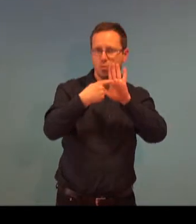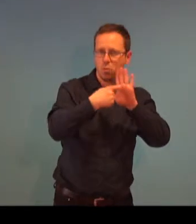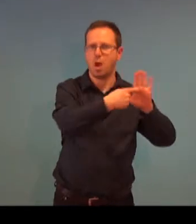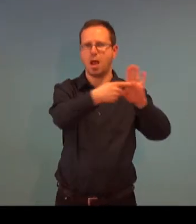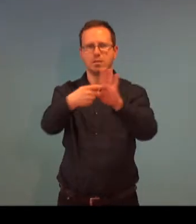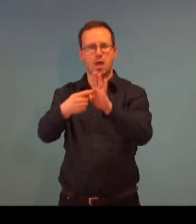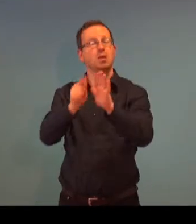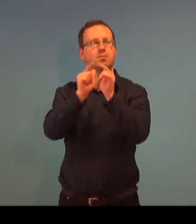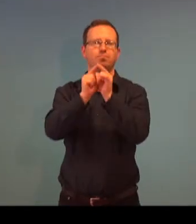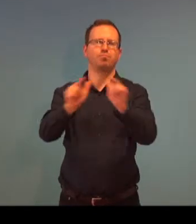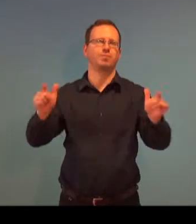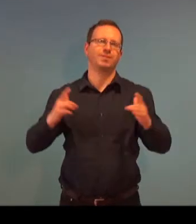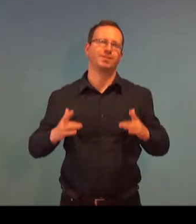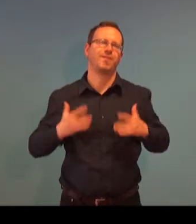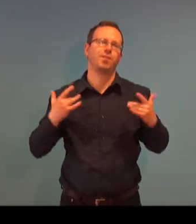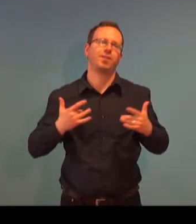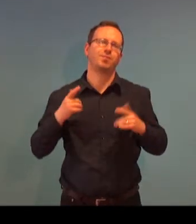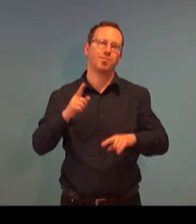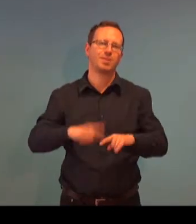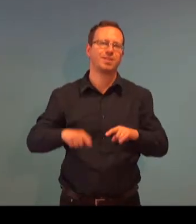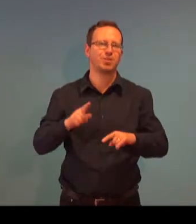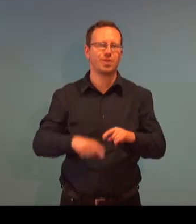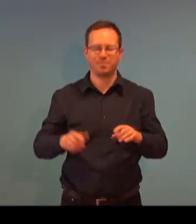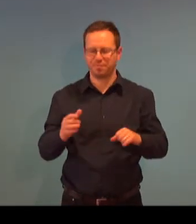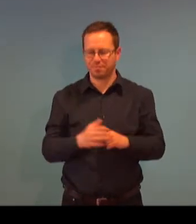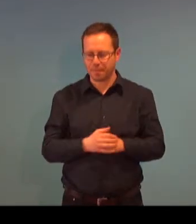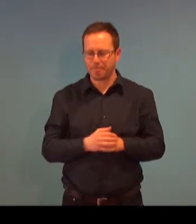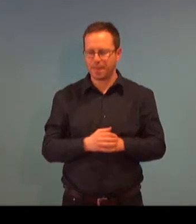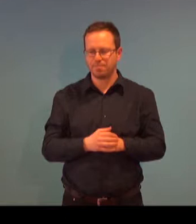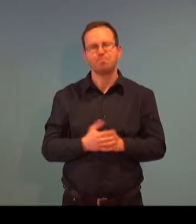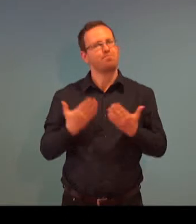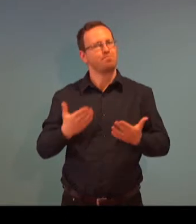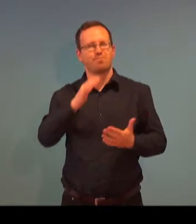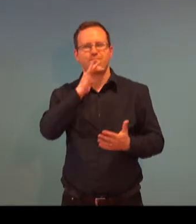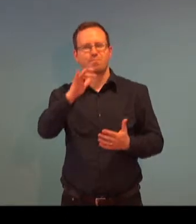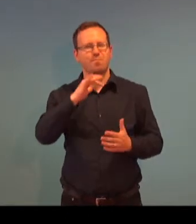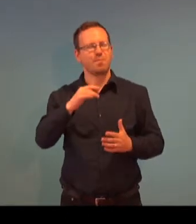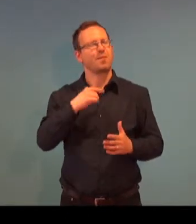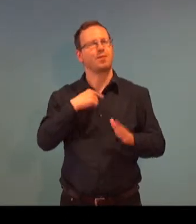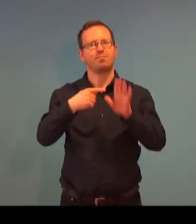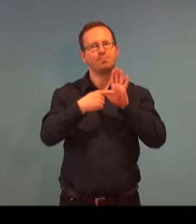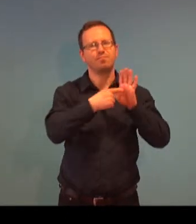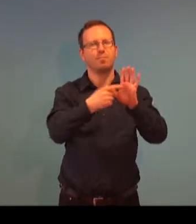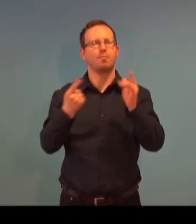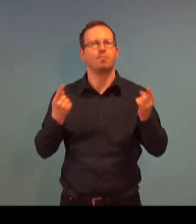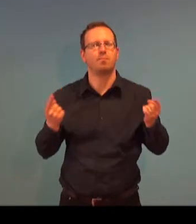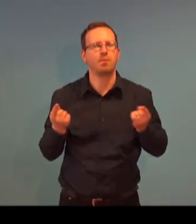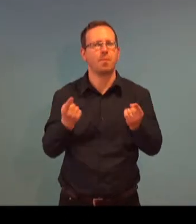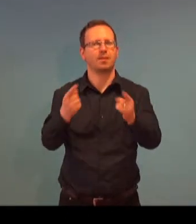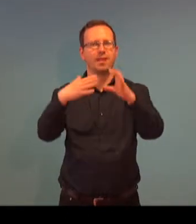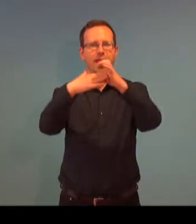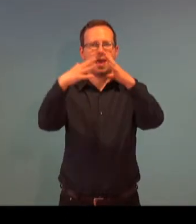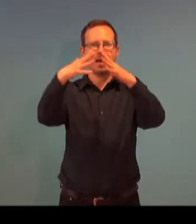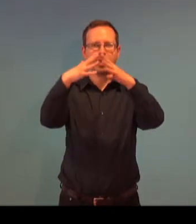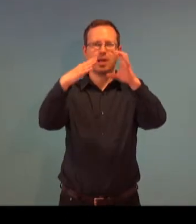praxe, které pomáhají lidem se zdravotním postižením. Cílem mojej prezentace je prezentovat